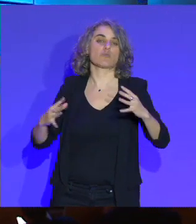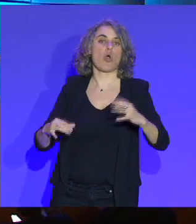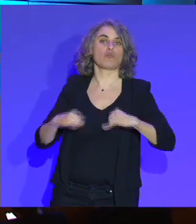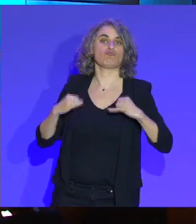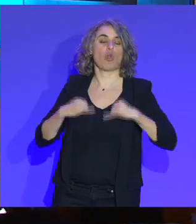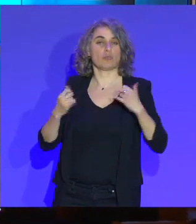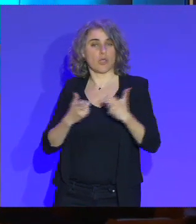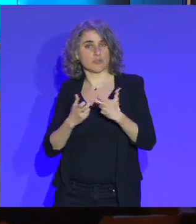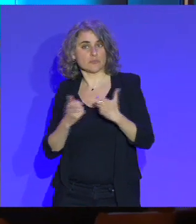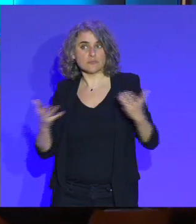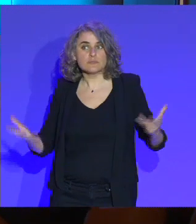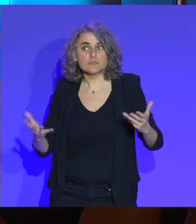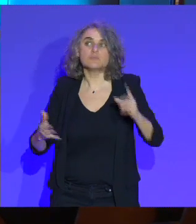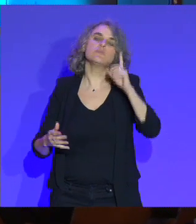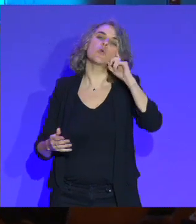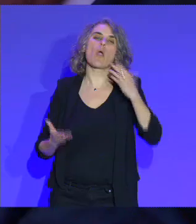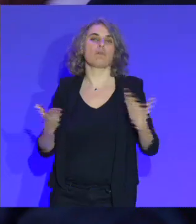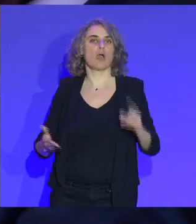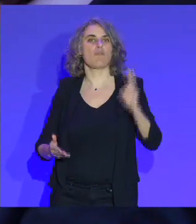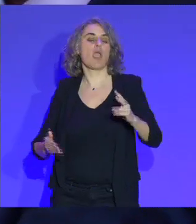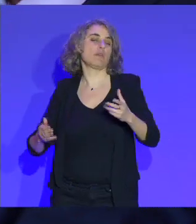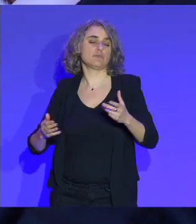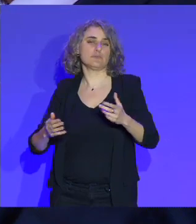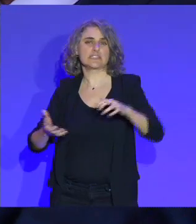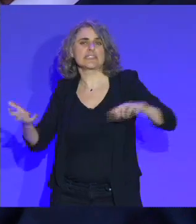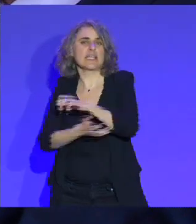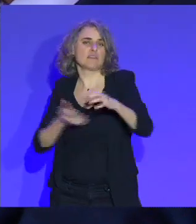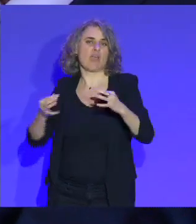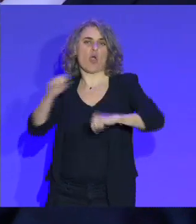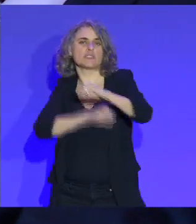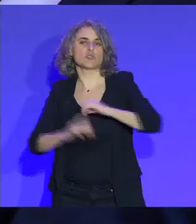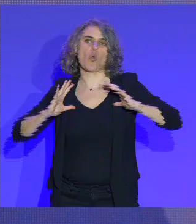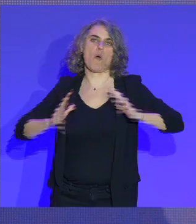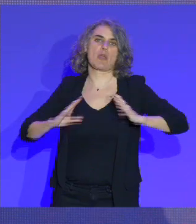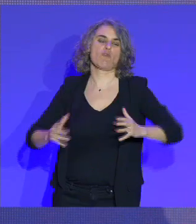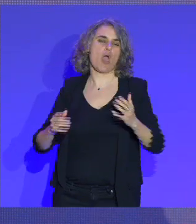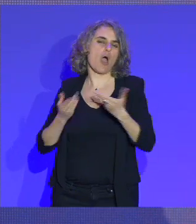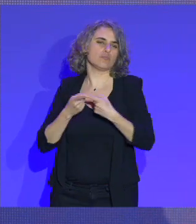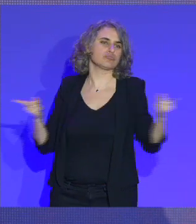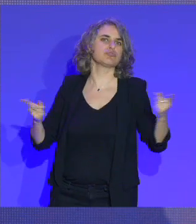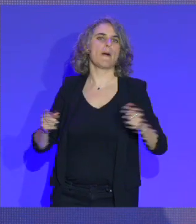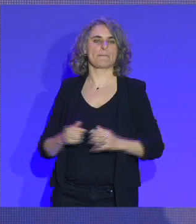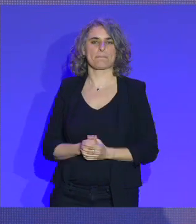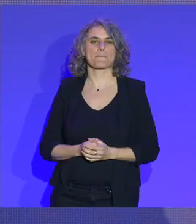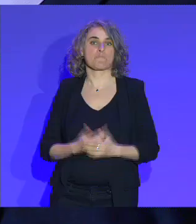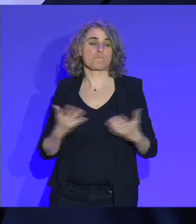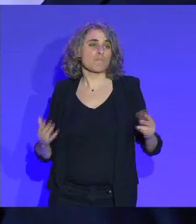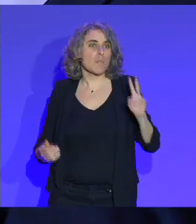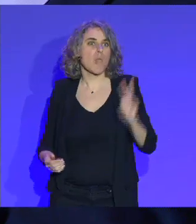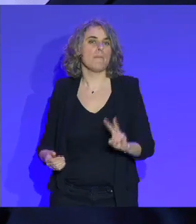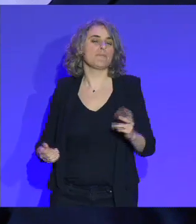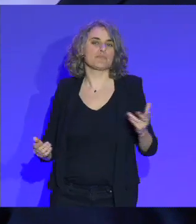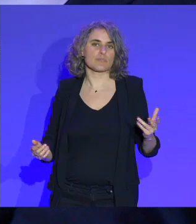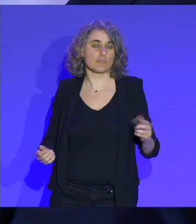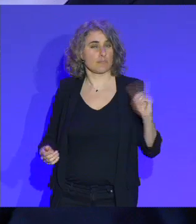des jeunes, puisqu'on voit bien qu'on traverse une crise structurelle du bénévolat et amplifiée bien sûr par la crise. Je me permets juste de rajouter, rappelons